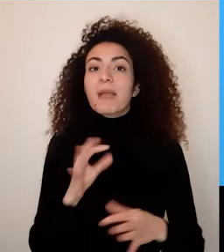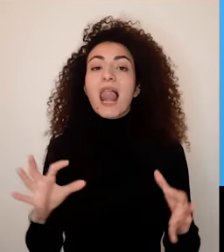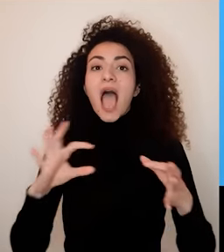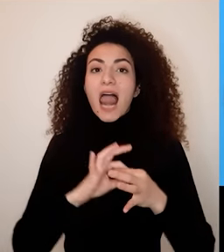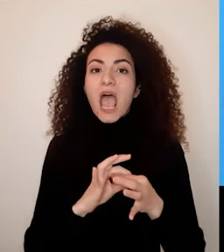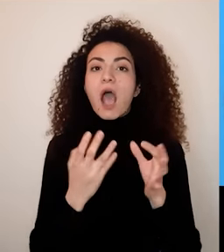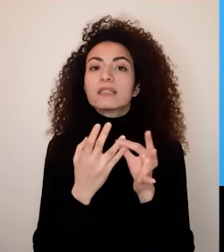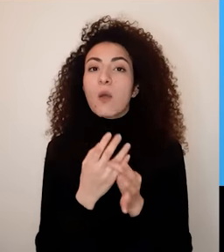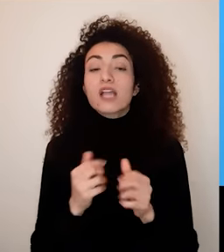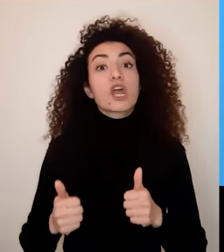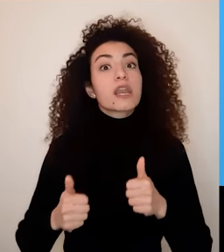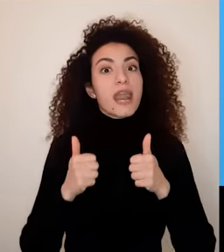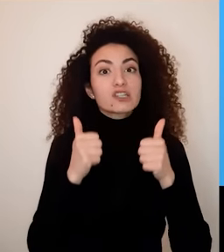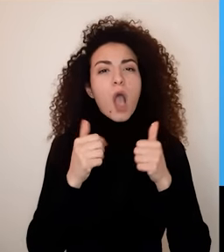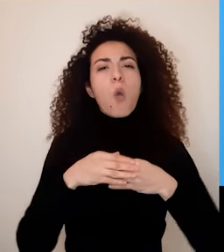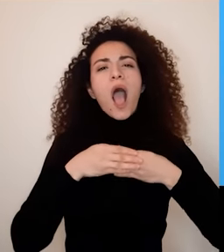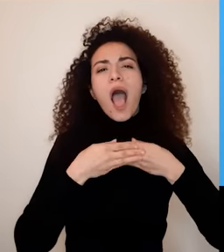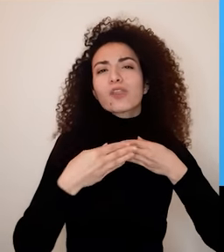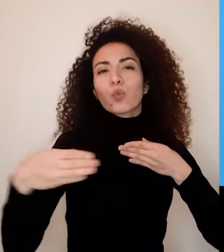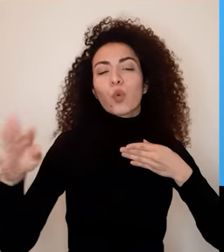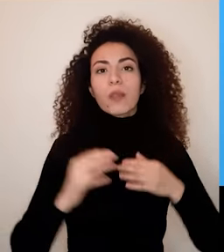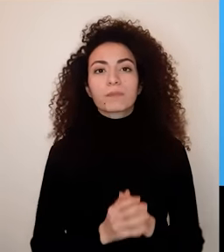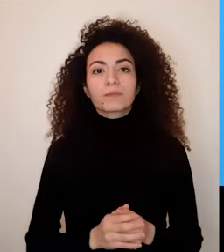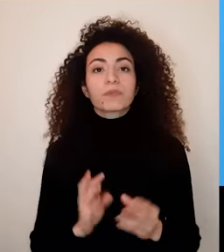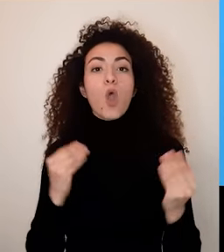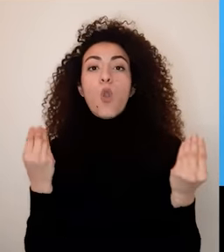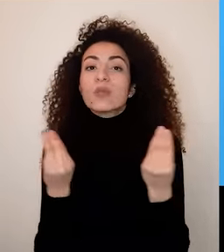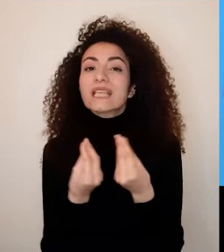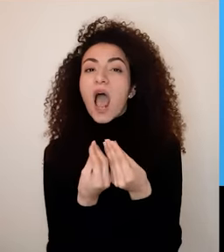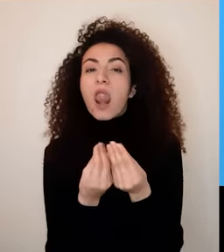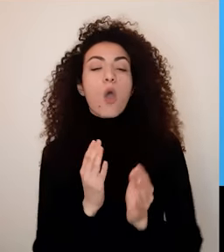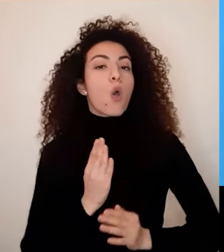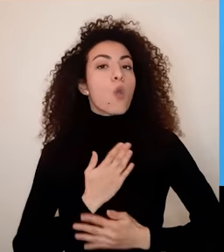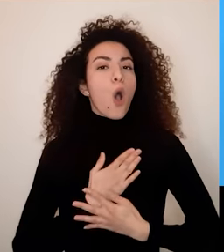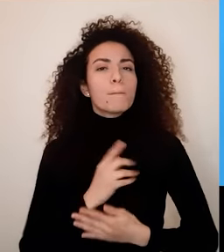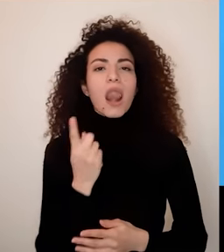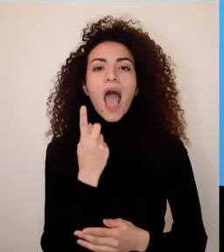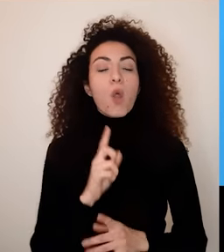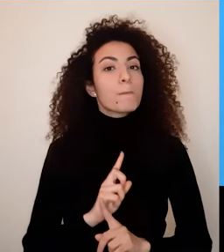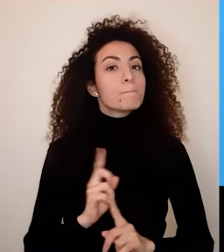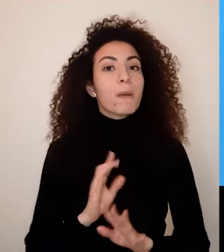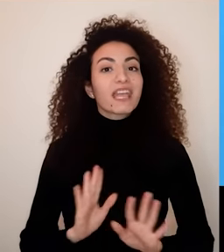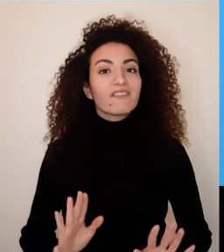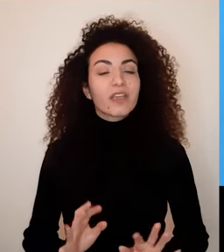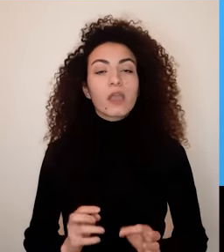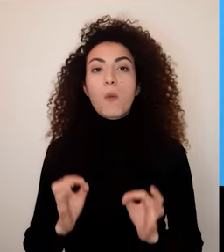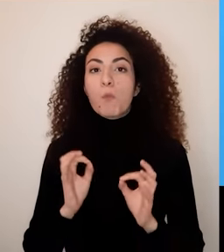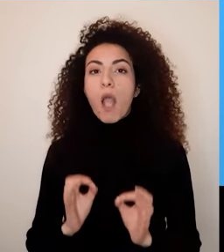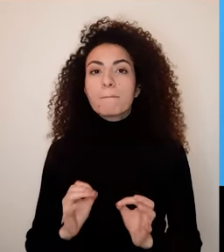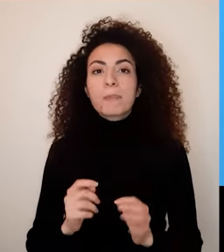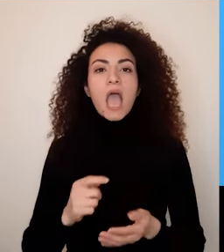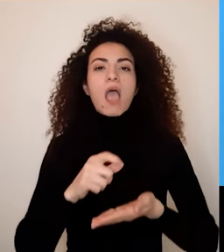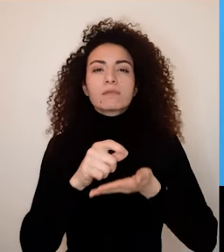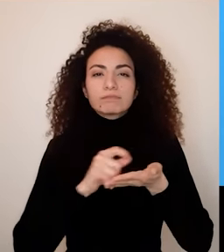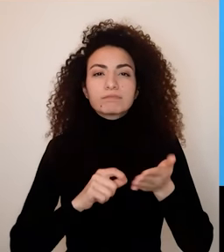العلائقية هو عنصر أساسي من أجل نجاح واستمارية العلاقة فكما ذكرنا الوصال أو الحب وحده ما